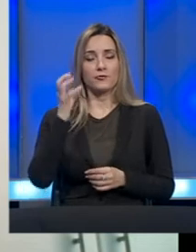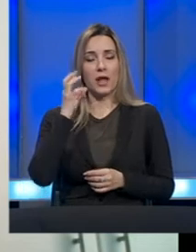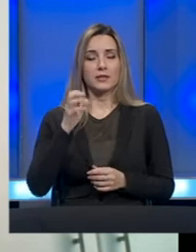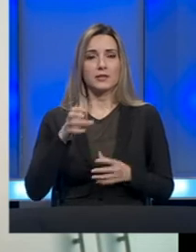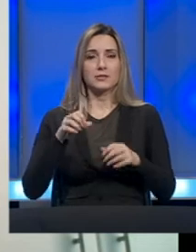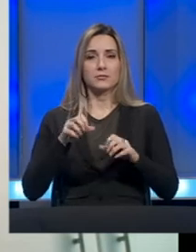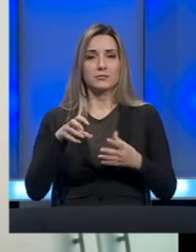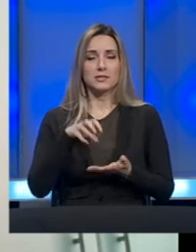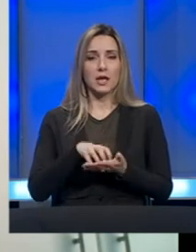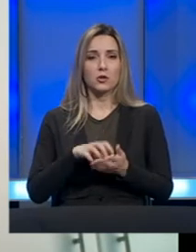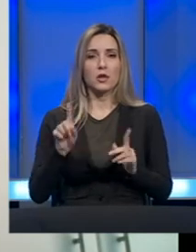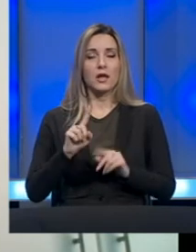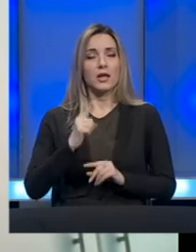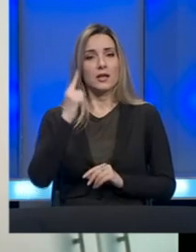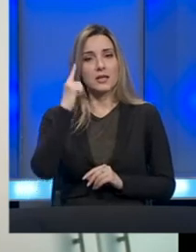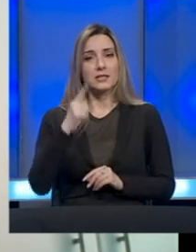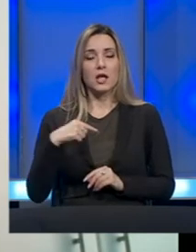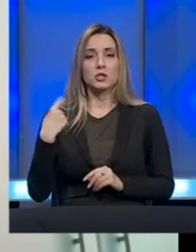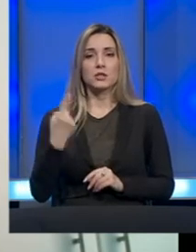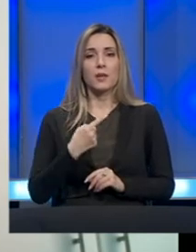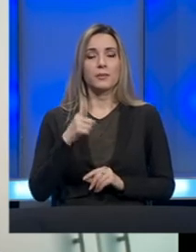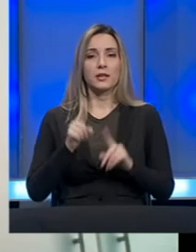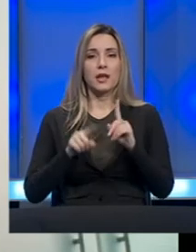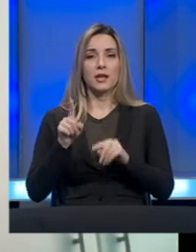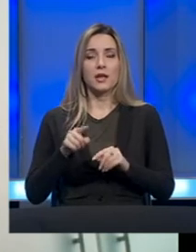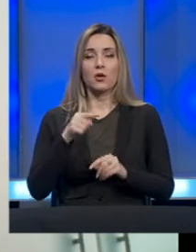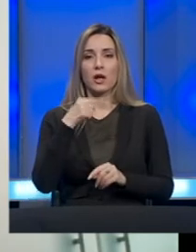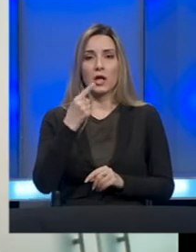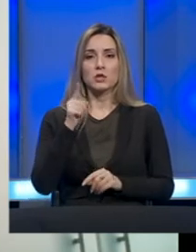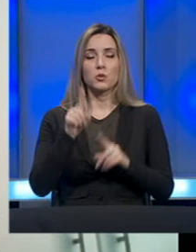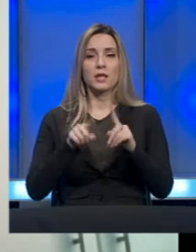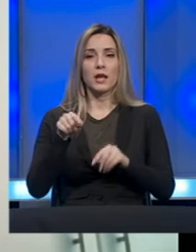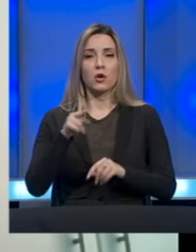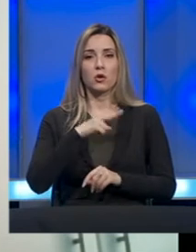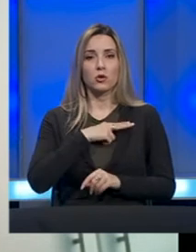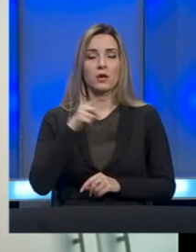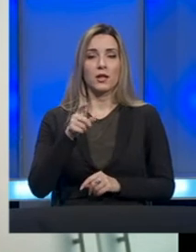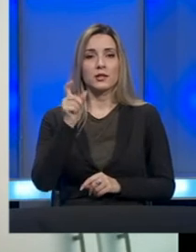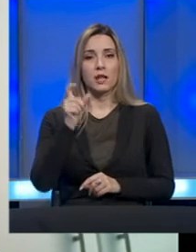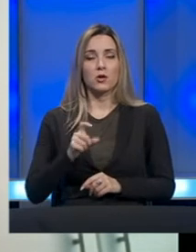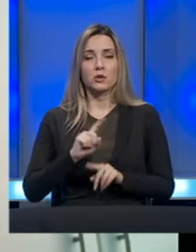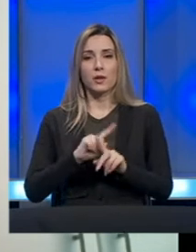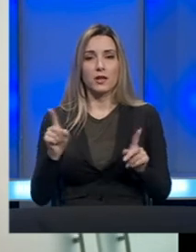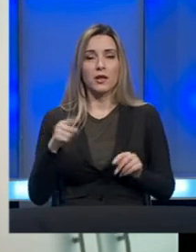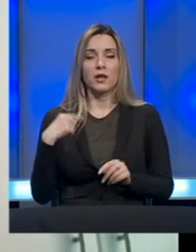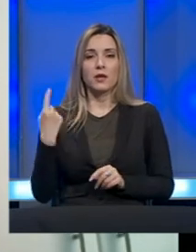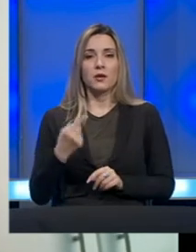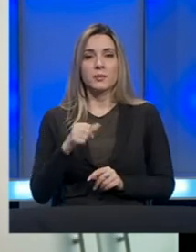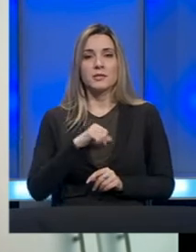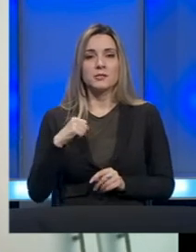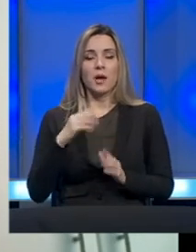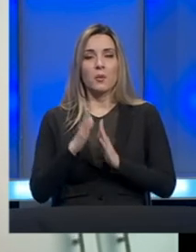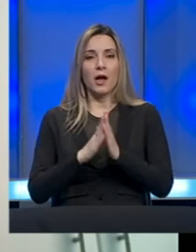civilni sektor ne znači da mi na nekog, jeli, kažemo da je neko odgovoran ta osoba, ne, mi samo